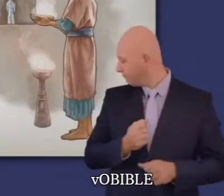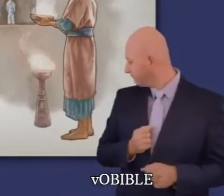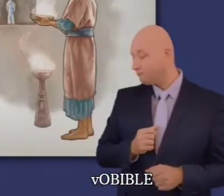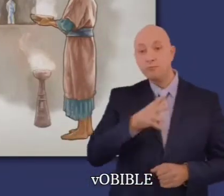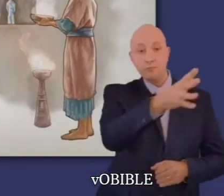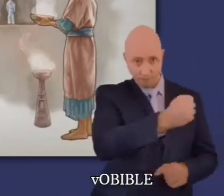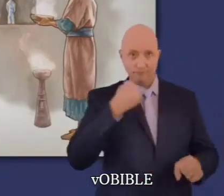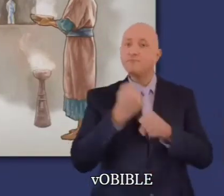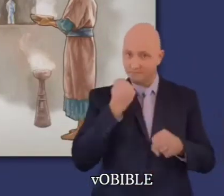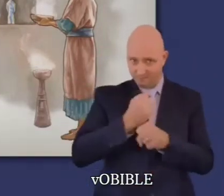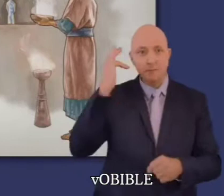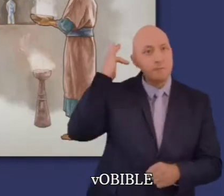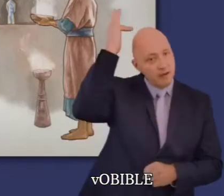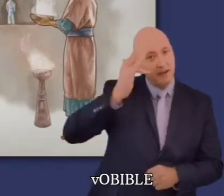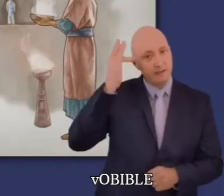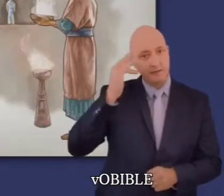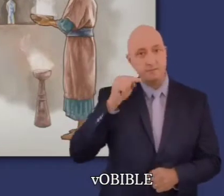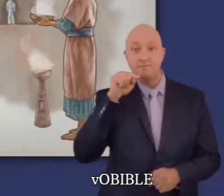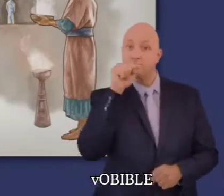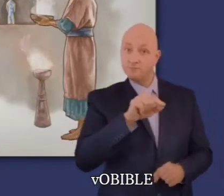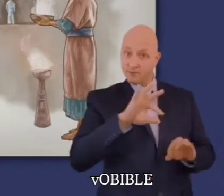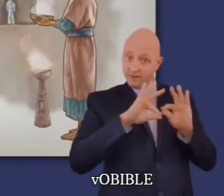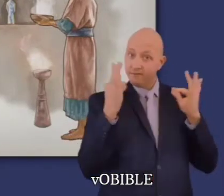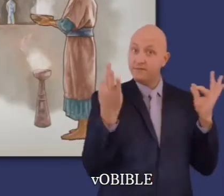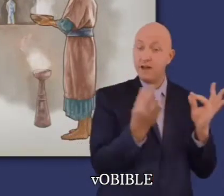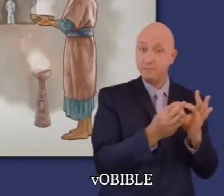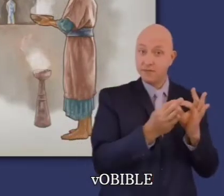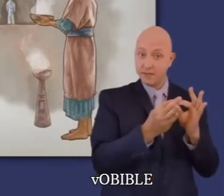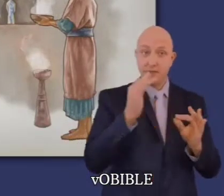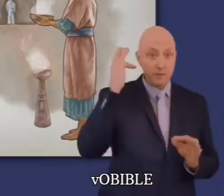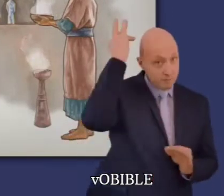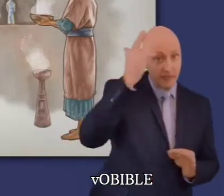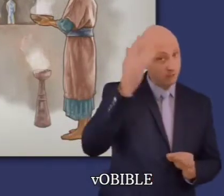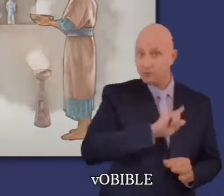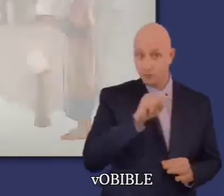pour lui servir de prêtre alors qu'il n'est pas issu d'une famille de prêtres.